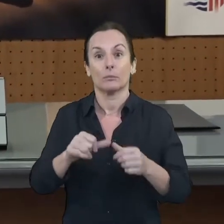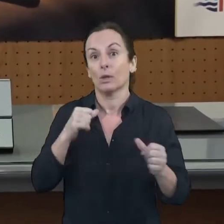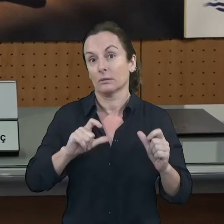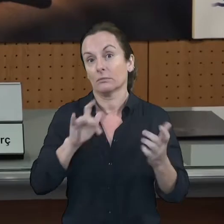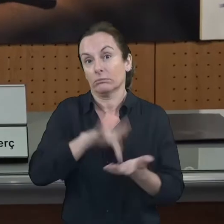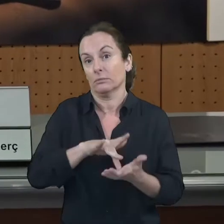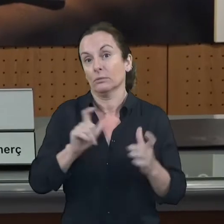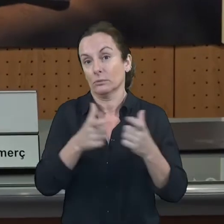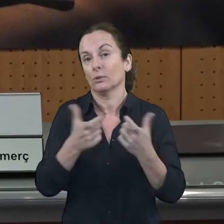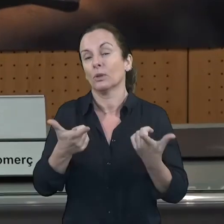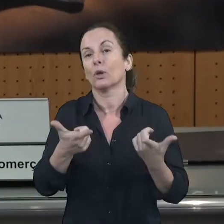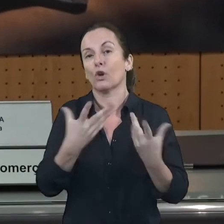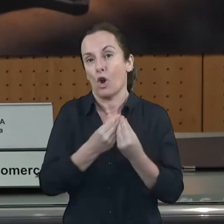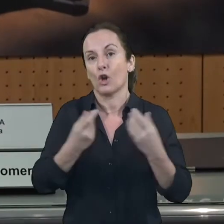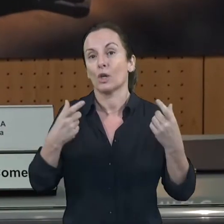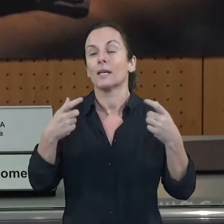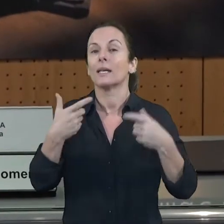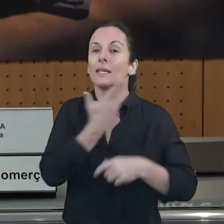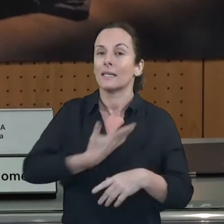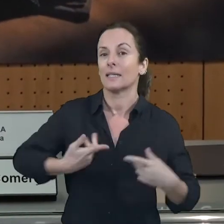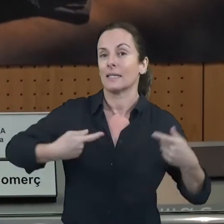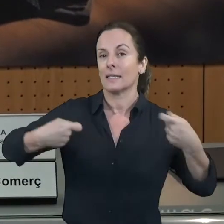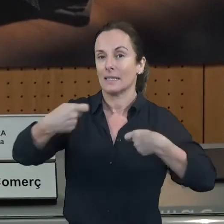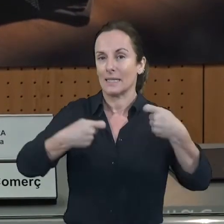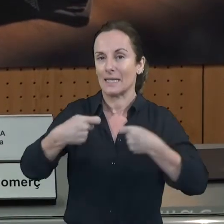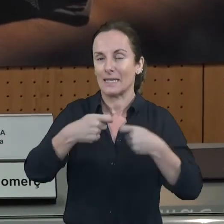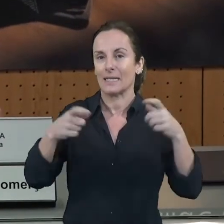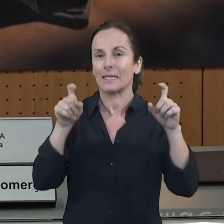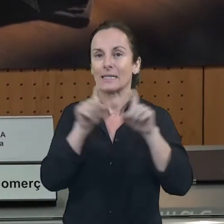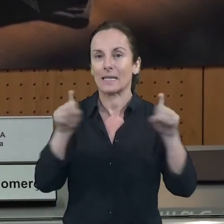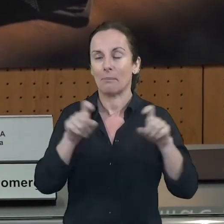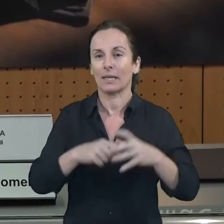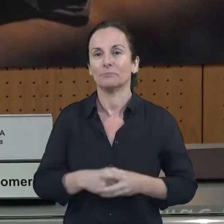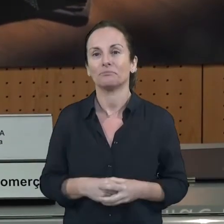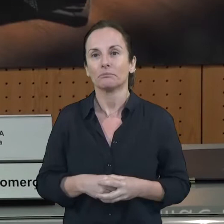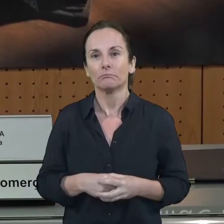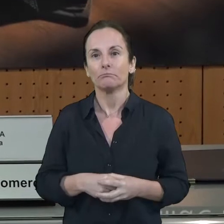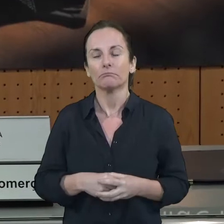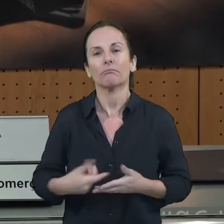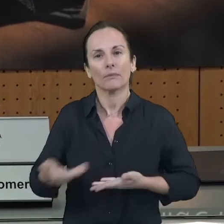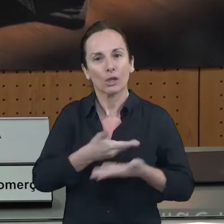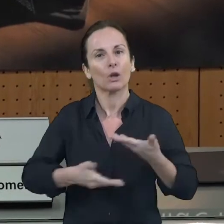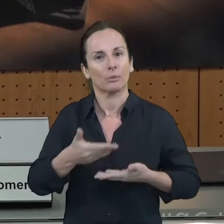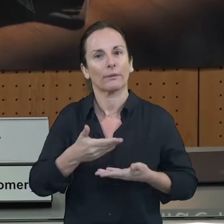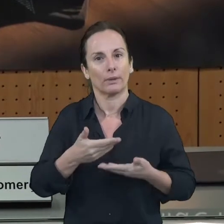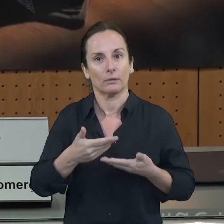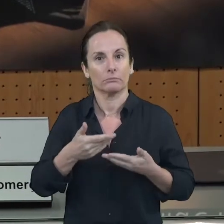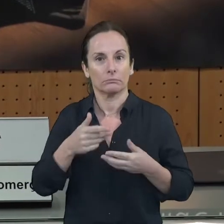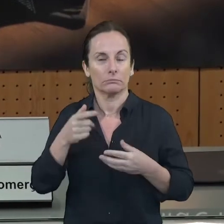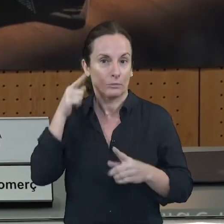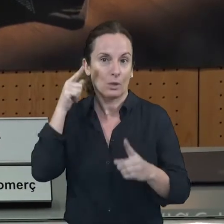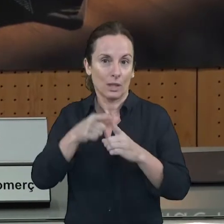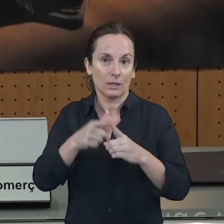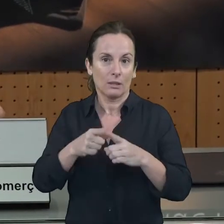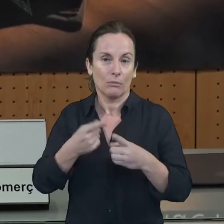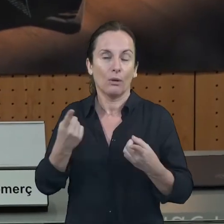I plegats amb un objectiu comú que és la reactivació econòmica de Mallorca. Per tant, un agraïment per la col·laboració, la disposició